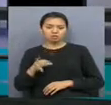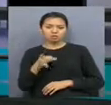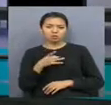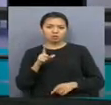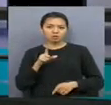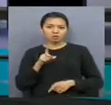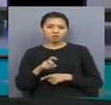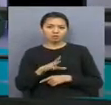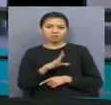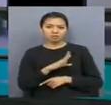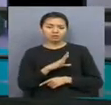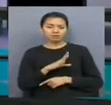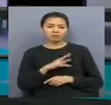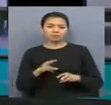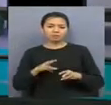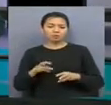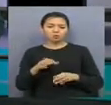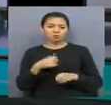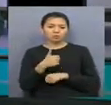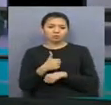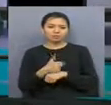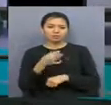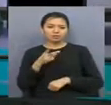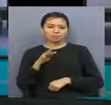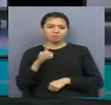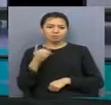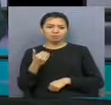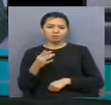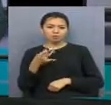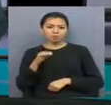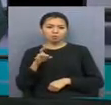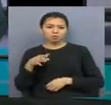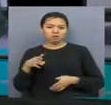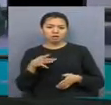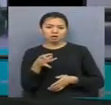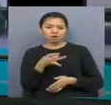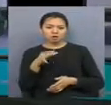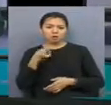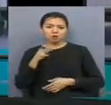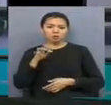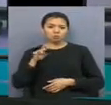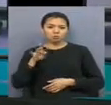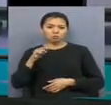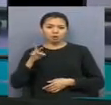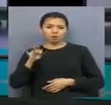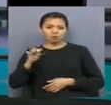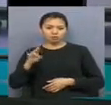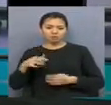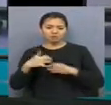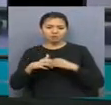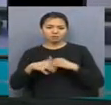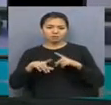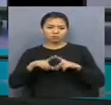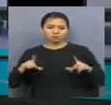болды. Вецепремермен облыс әкімі Ермек Маршықбаев жібек жол ауындағы иман жүстіп құтпан олатындағы орта